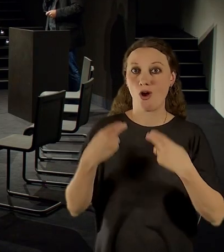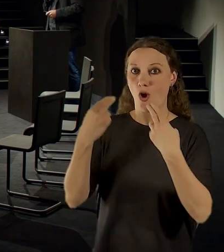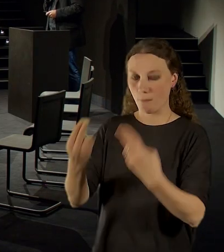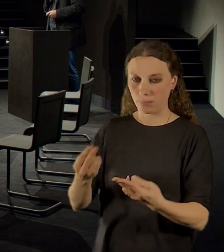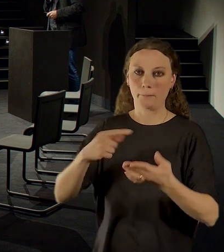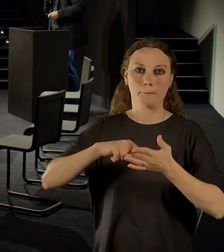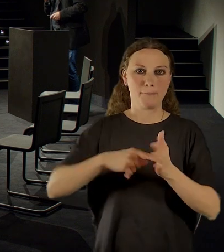Blaškovi. Děkuji.